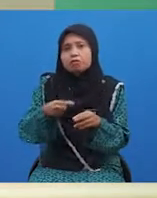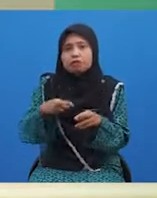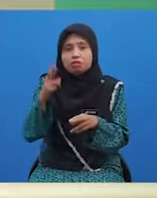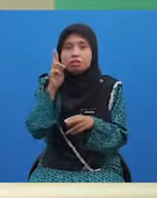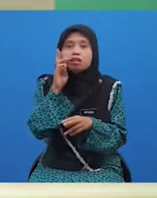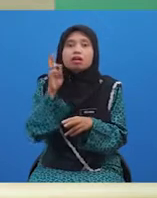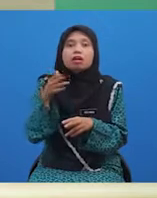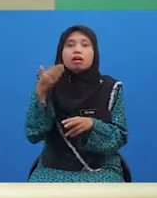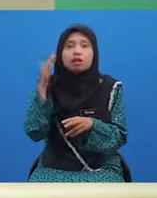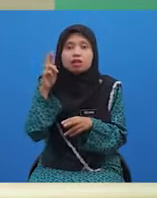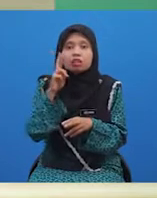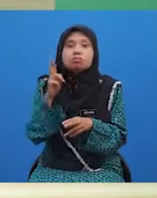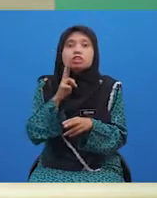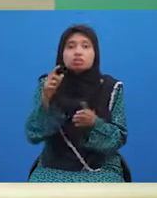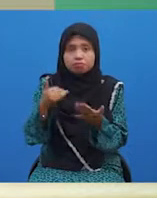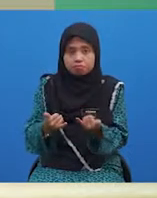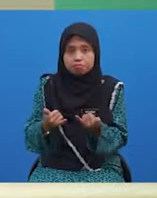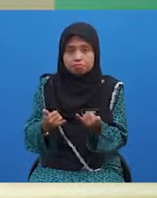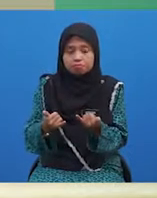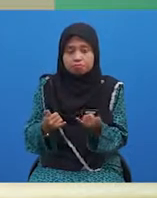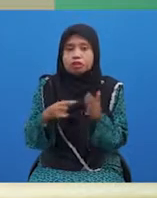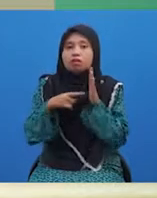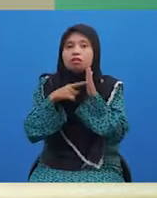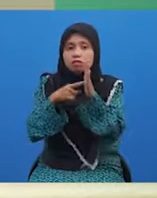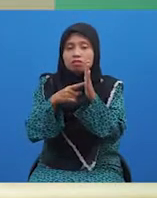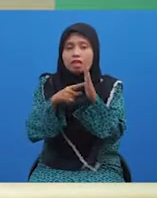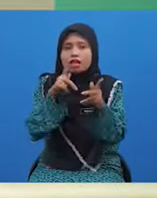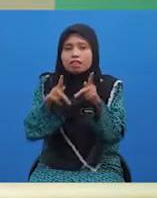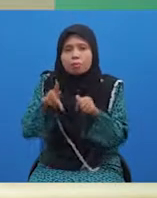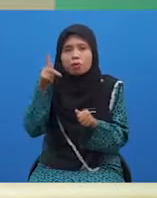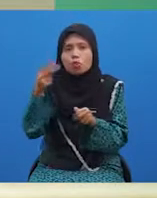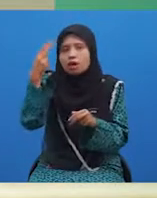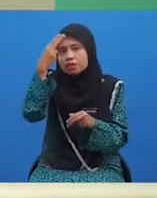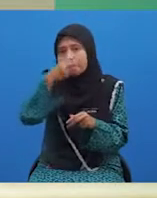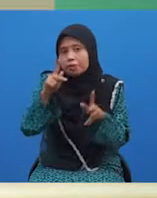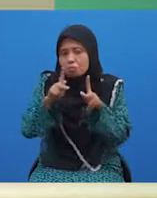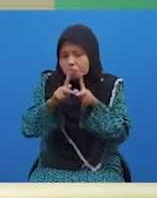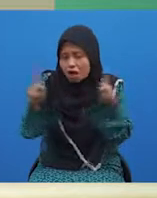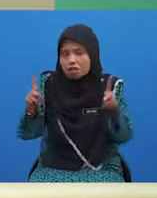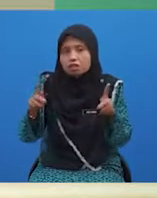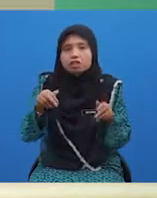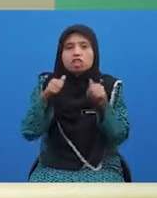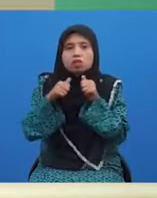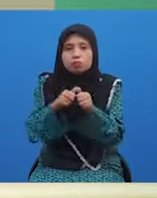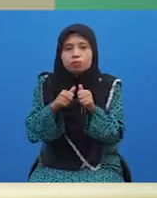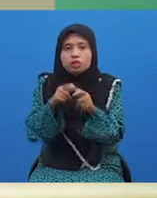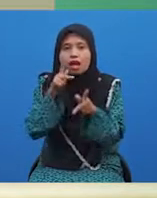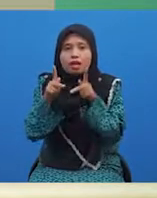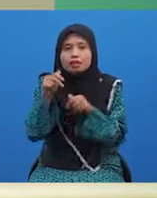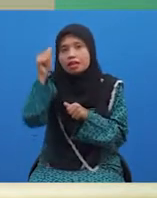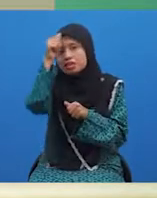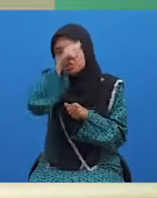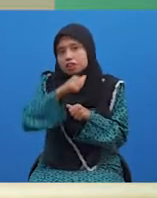Ayat ini pula menunjukkan kata penguat hadapan paling yang diikuti kata